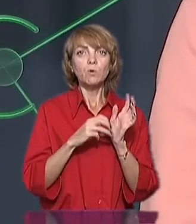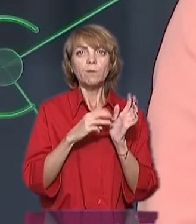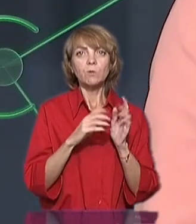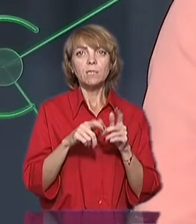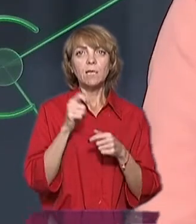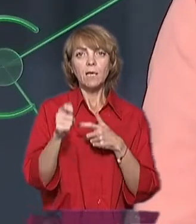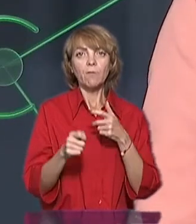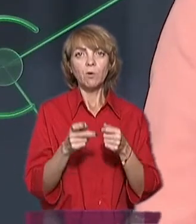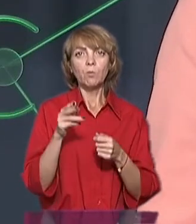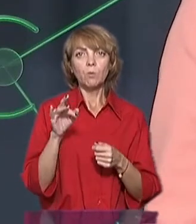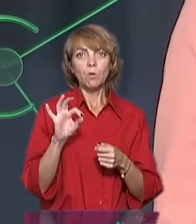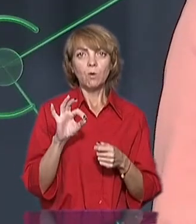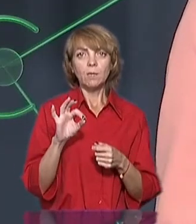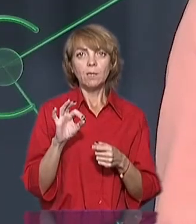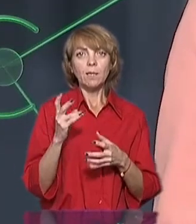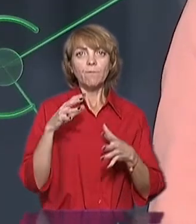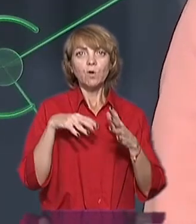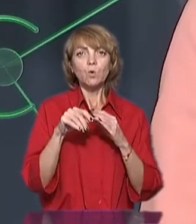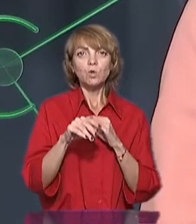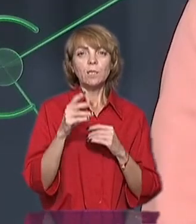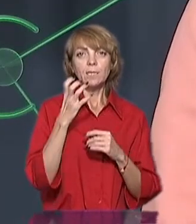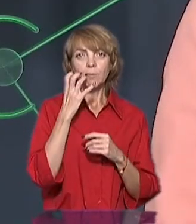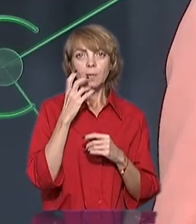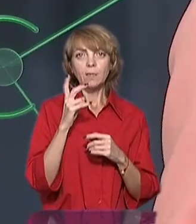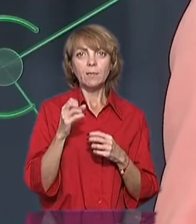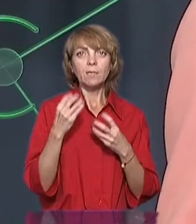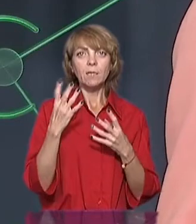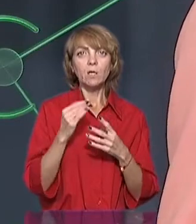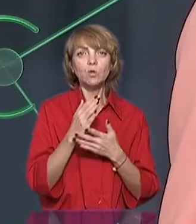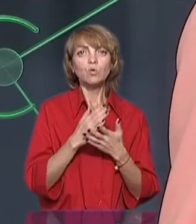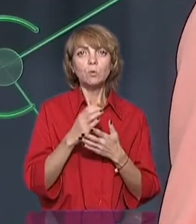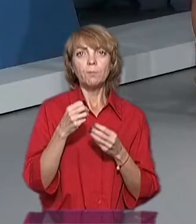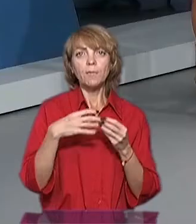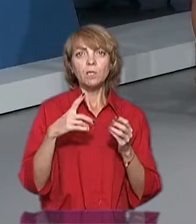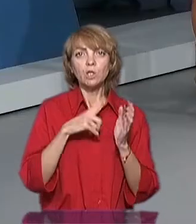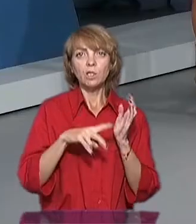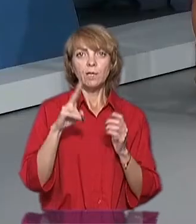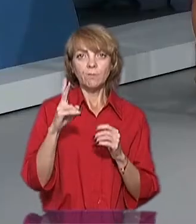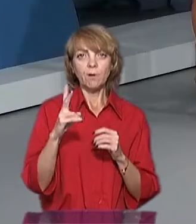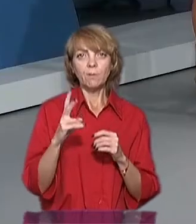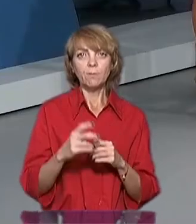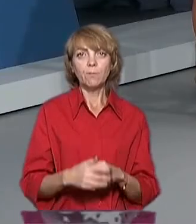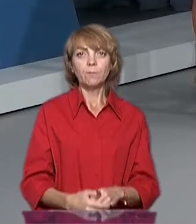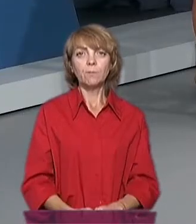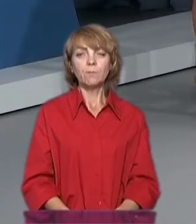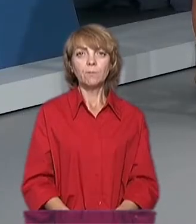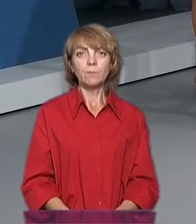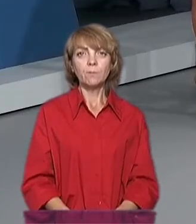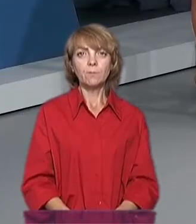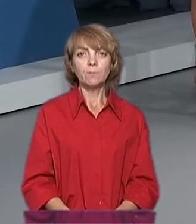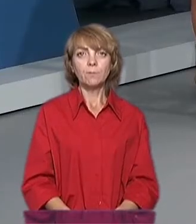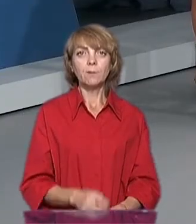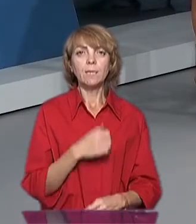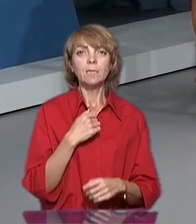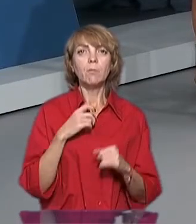заявок про невключення тепла на день на службу 1562. На самом